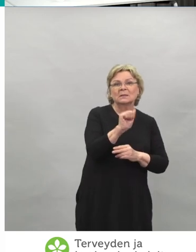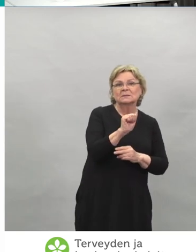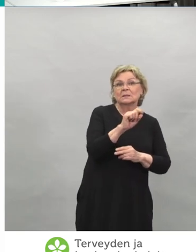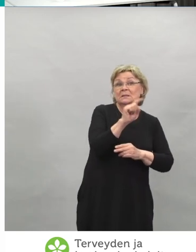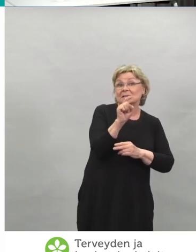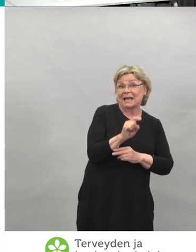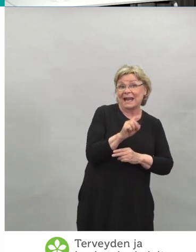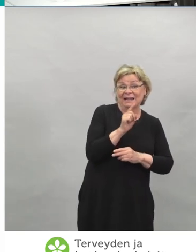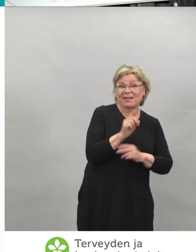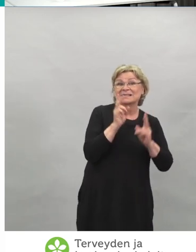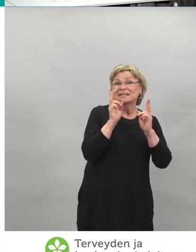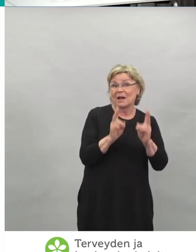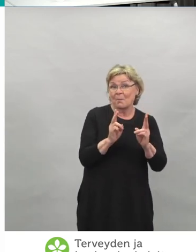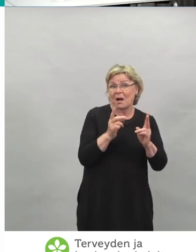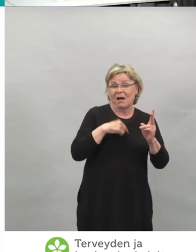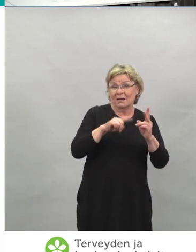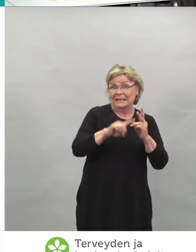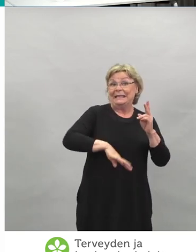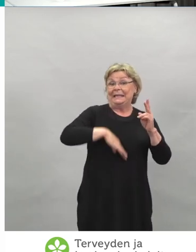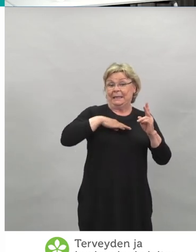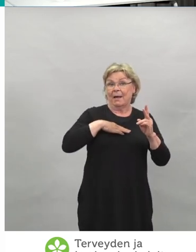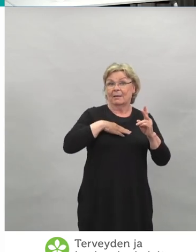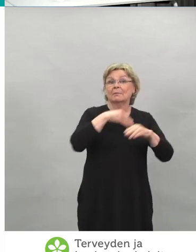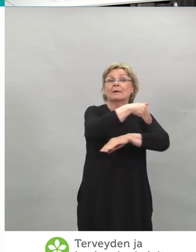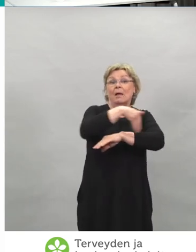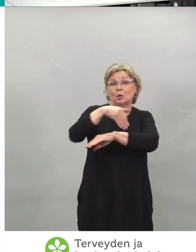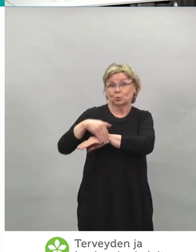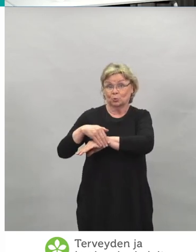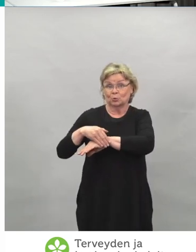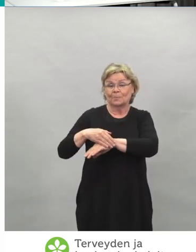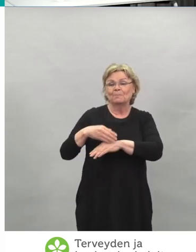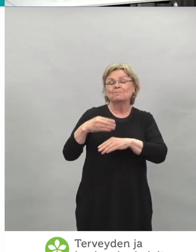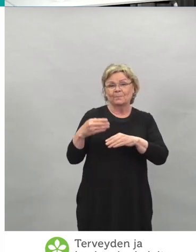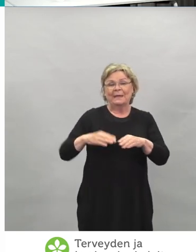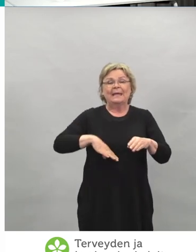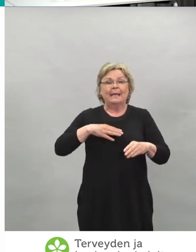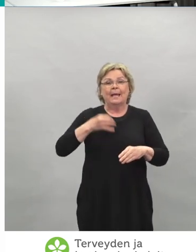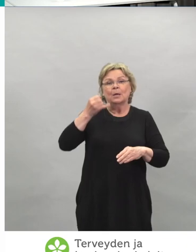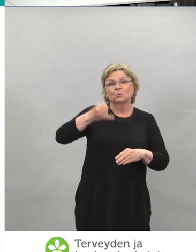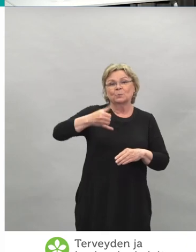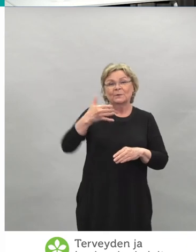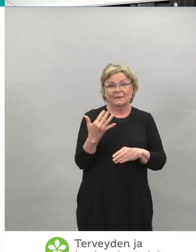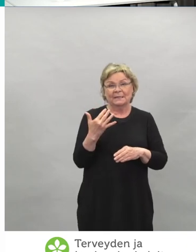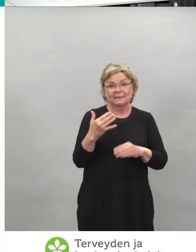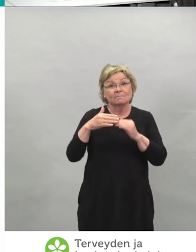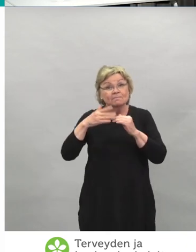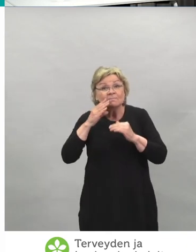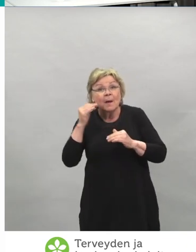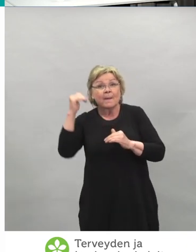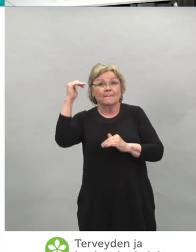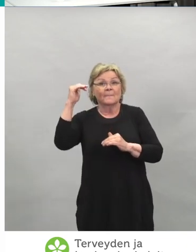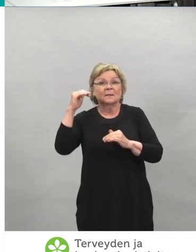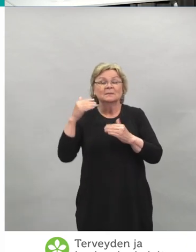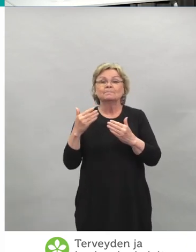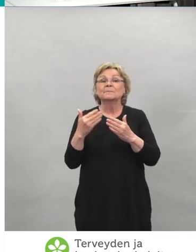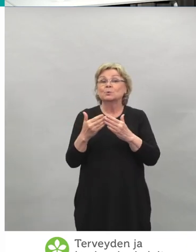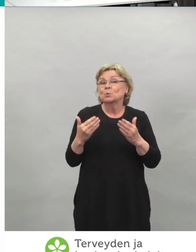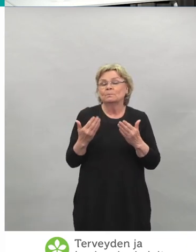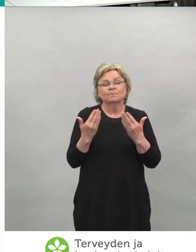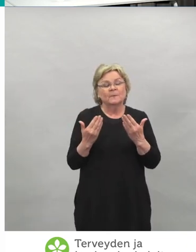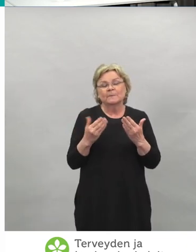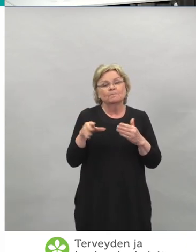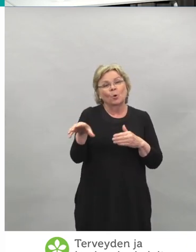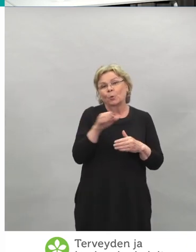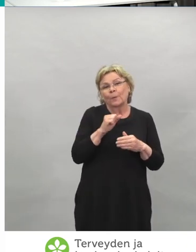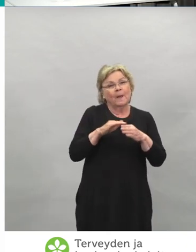rokotteessa eli 65 vuotta ja vanhemmat, niin tällä hetkellä sitä ei sitten ole ajateltu käytettävä. Sitten meillä on